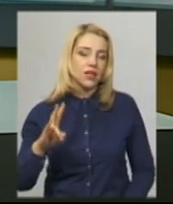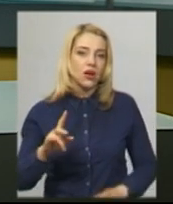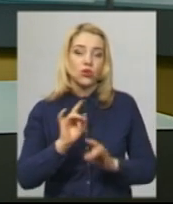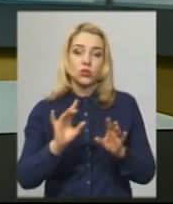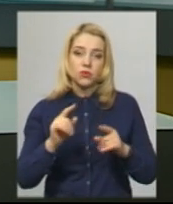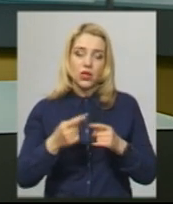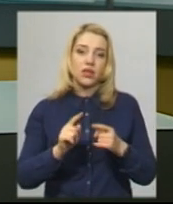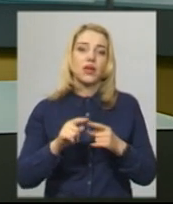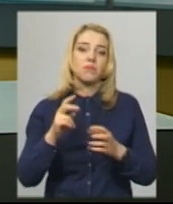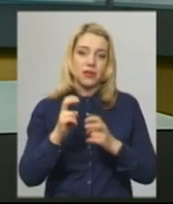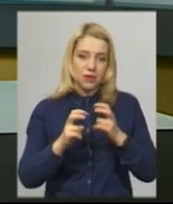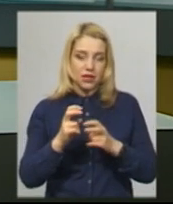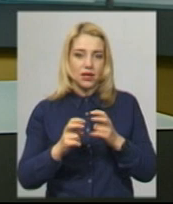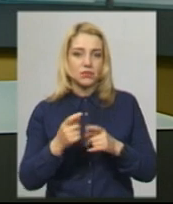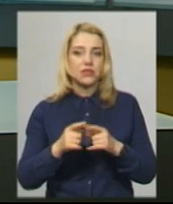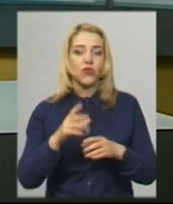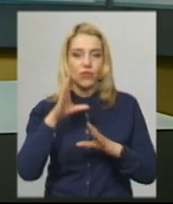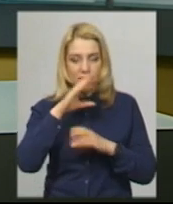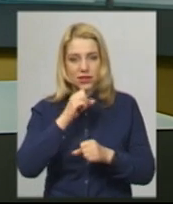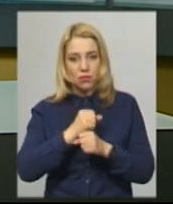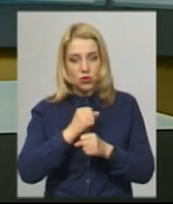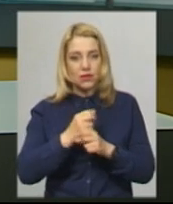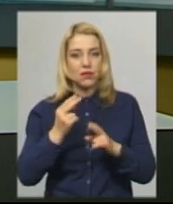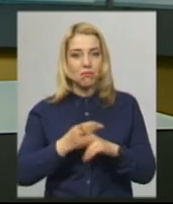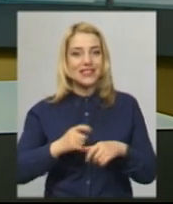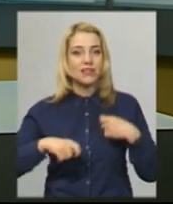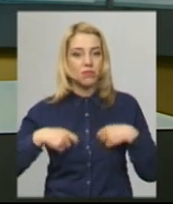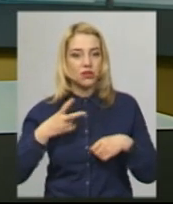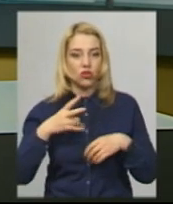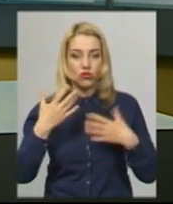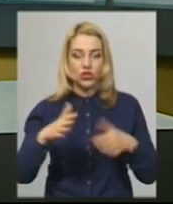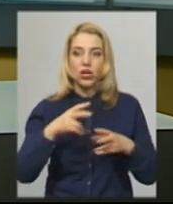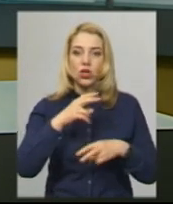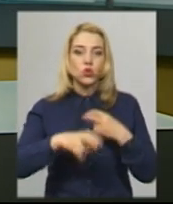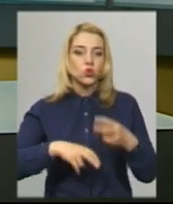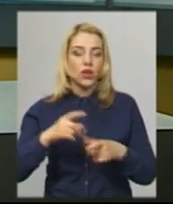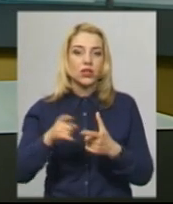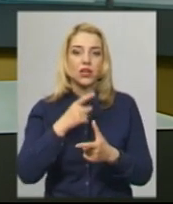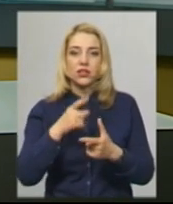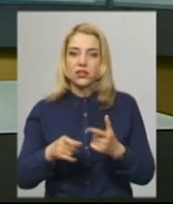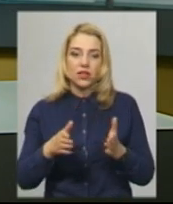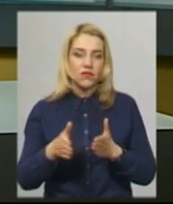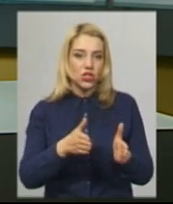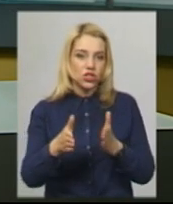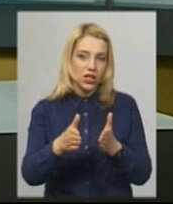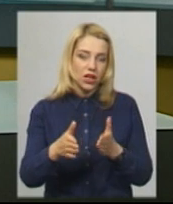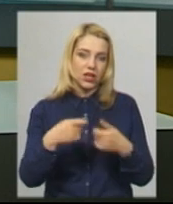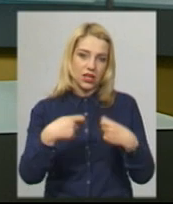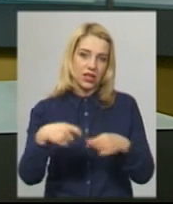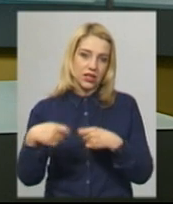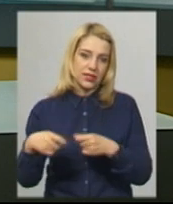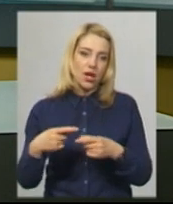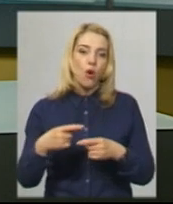хоча підприємству вдається до цього часу працювати без збитків, та вже доводиться шукати альтернативні шляхи реалізації продукції.